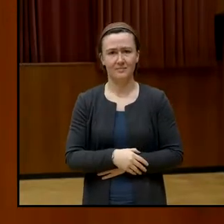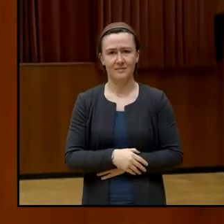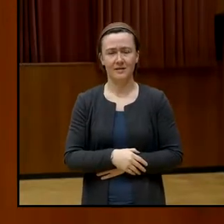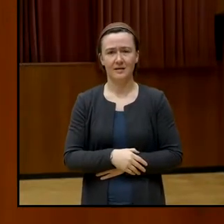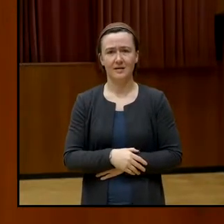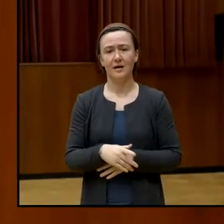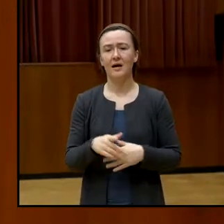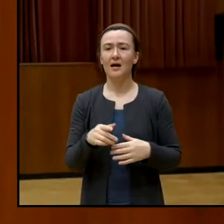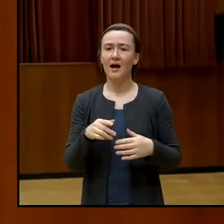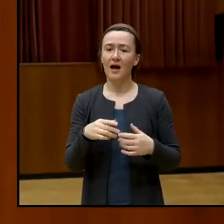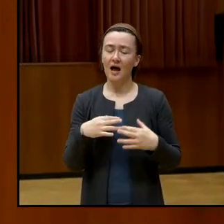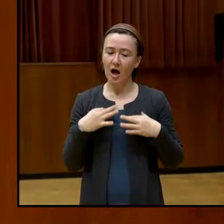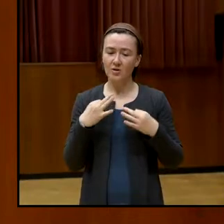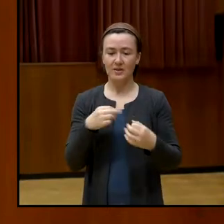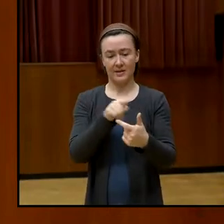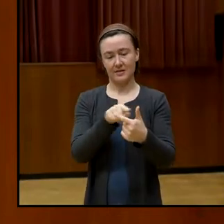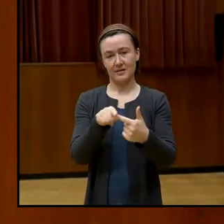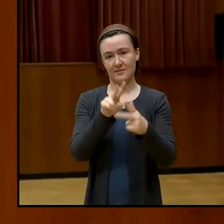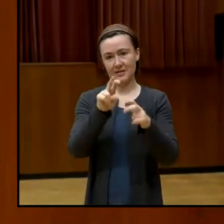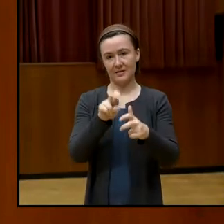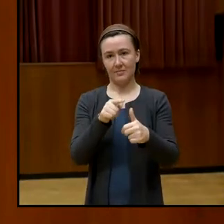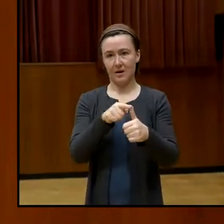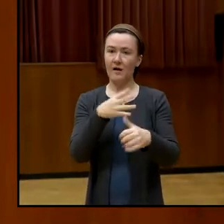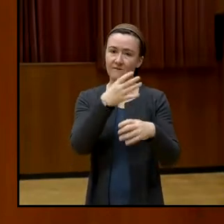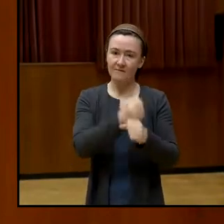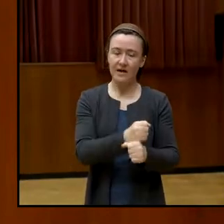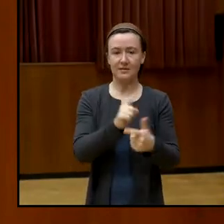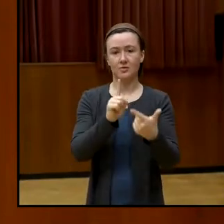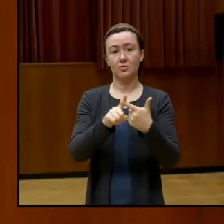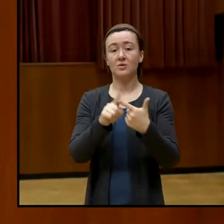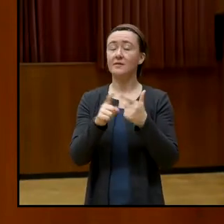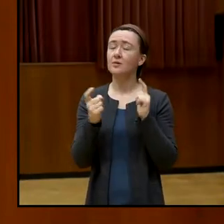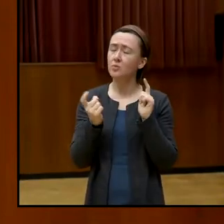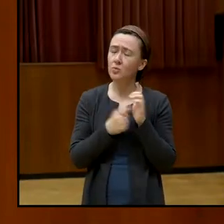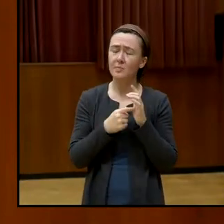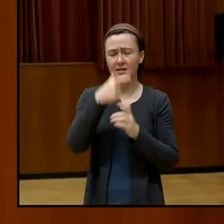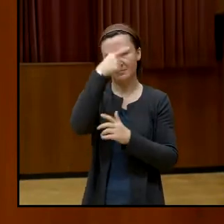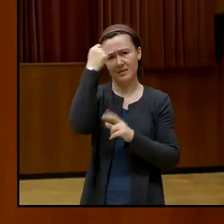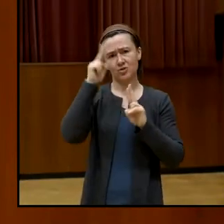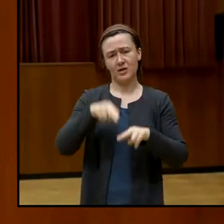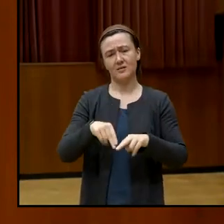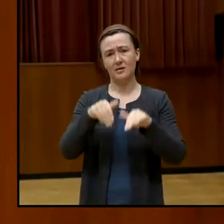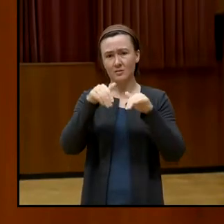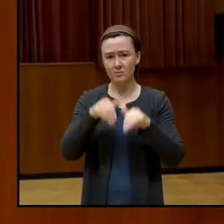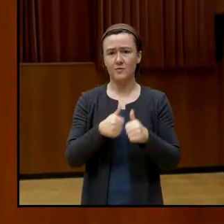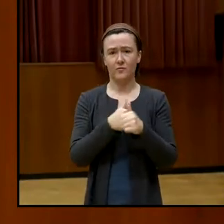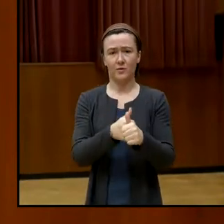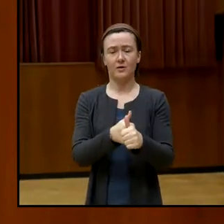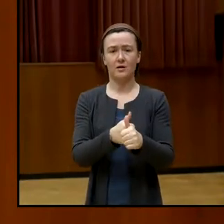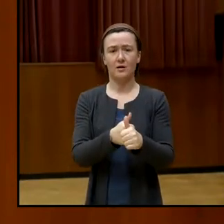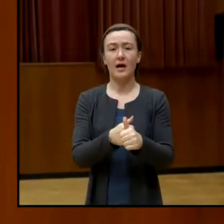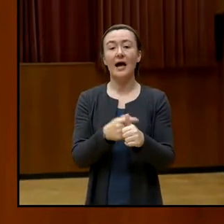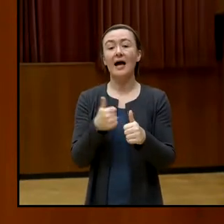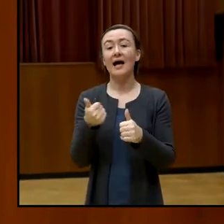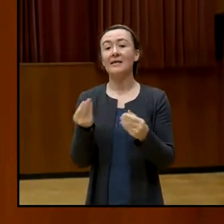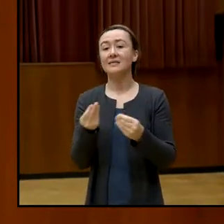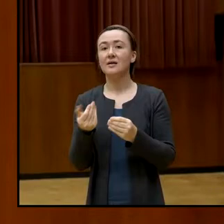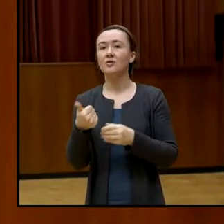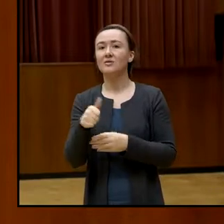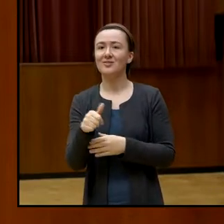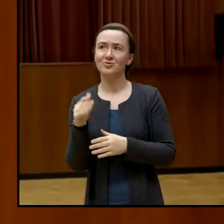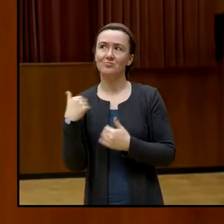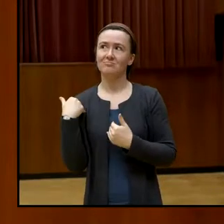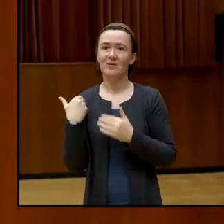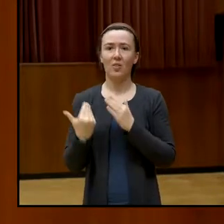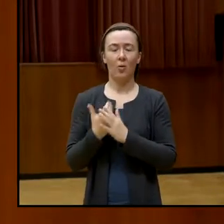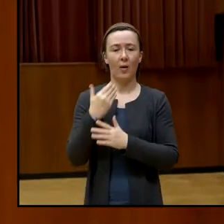Außer diese beiden Themen, Verfassung und unbedingt Menschenrechte. Eines gehört dazu, was ganz Neues, Sie haben davon gehört, das ist